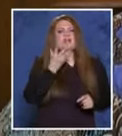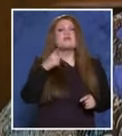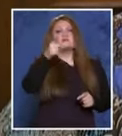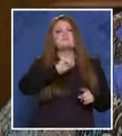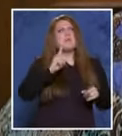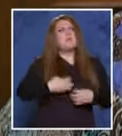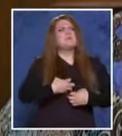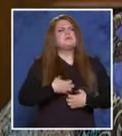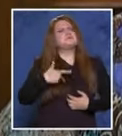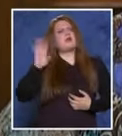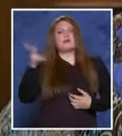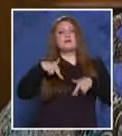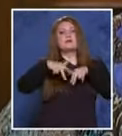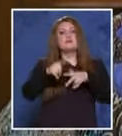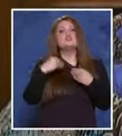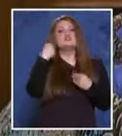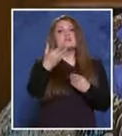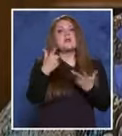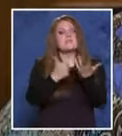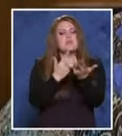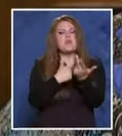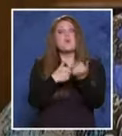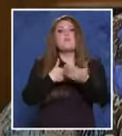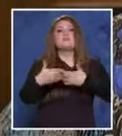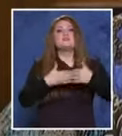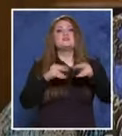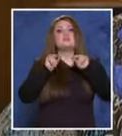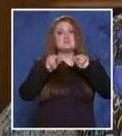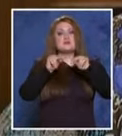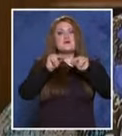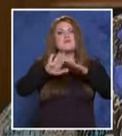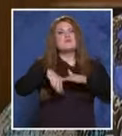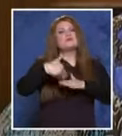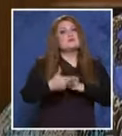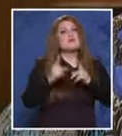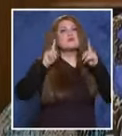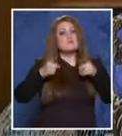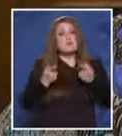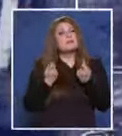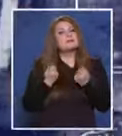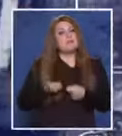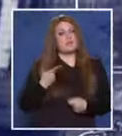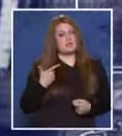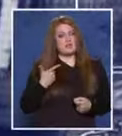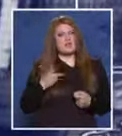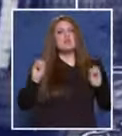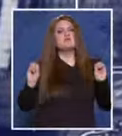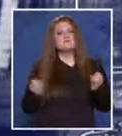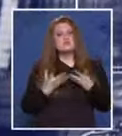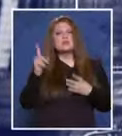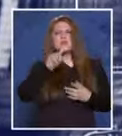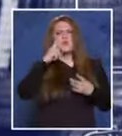притеснение, ще ви дам няколко практични съвета, които в последствие може да се окажат ценни. В случай, че